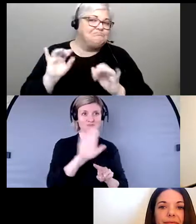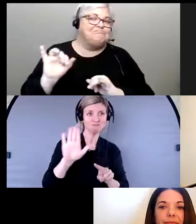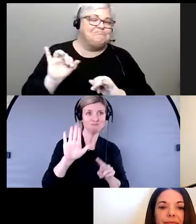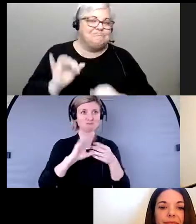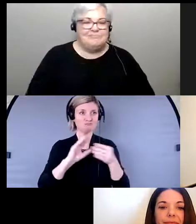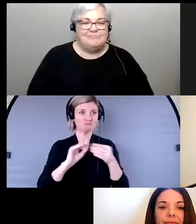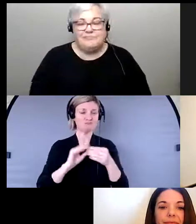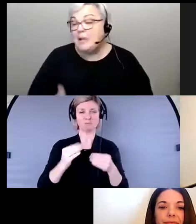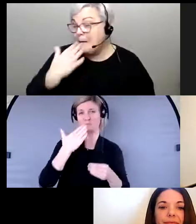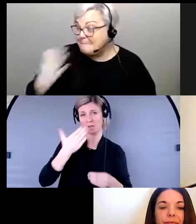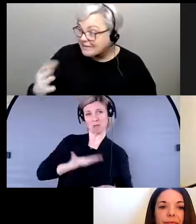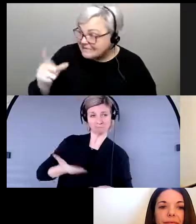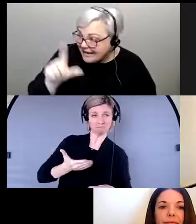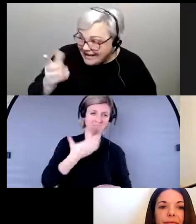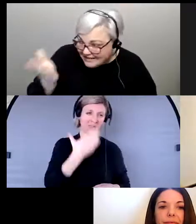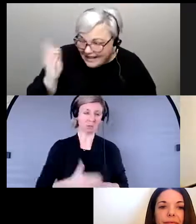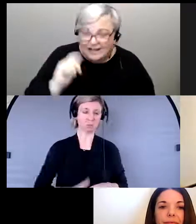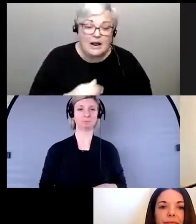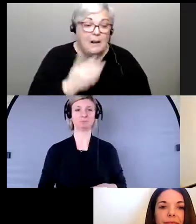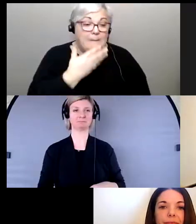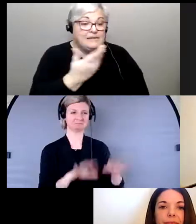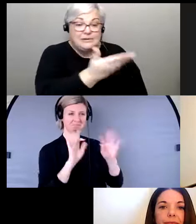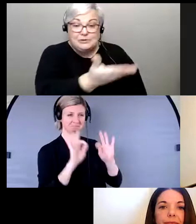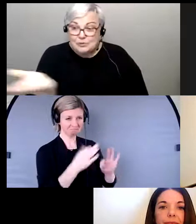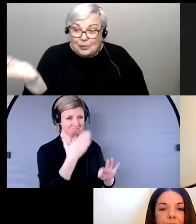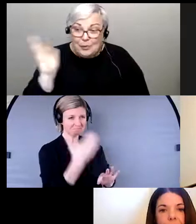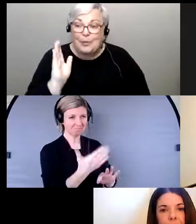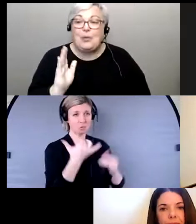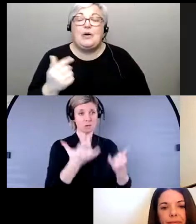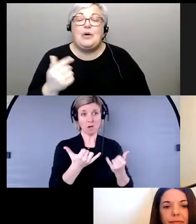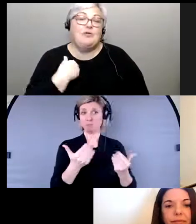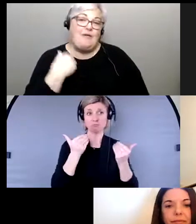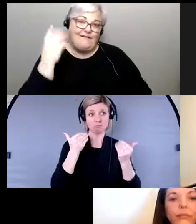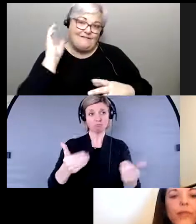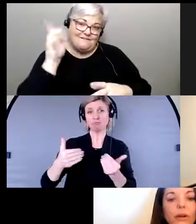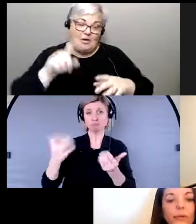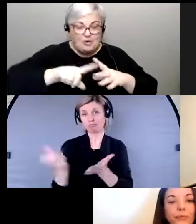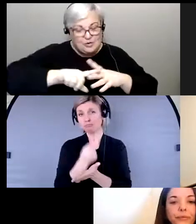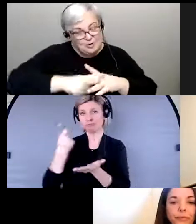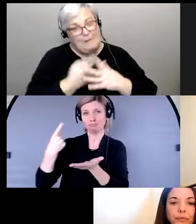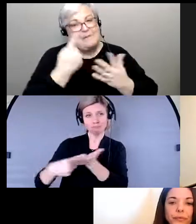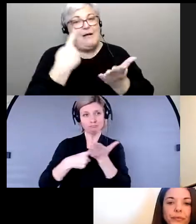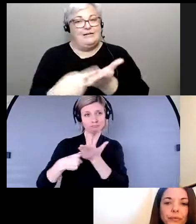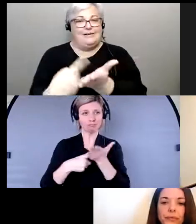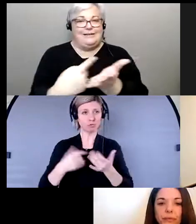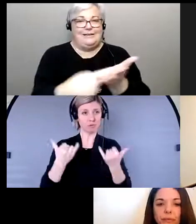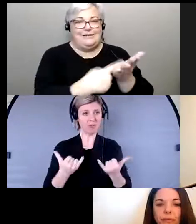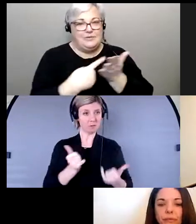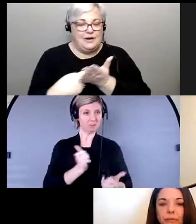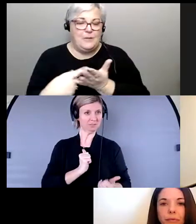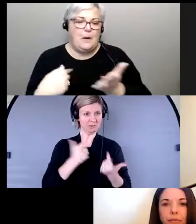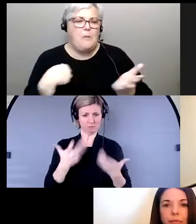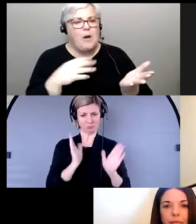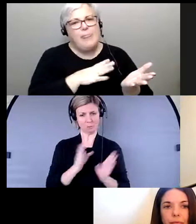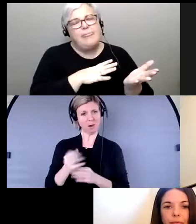Lynette. Merci à vous toutes et tous. Nous allons nous lancer dans la discussion d'aujourd'hui. J'ai